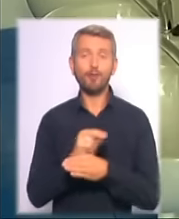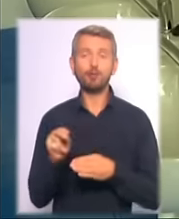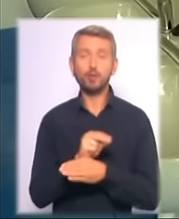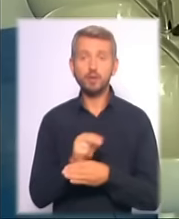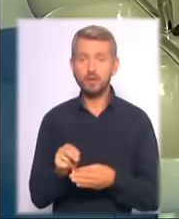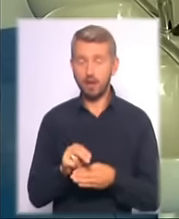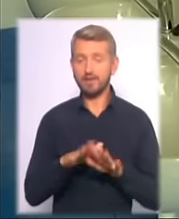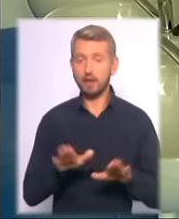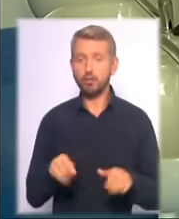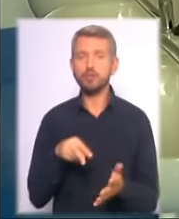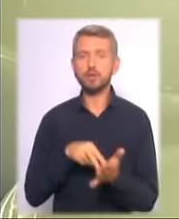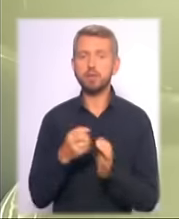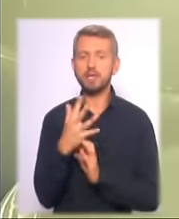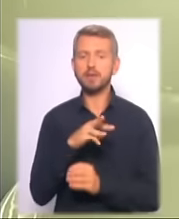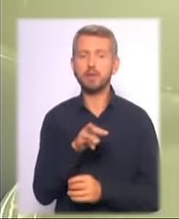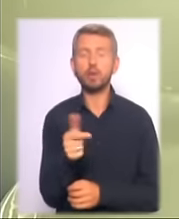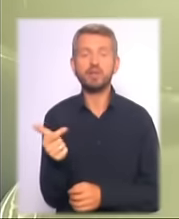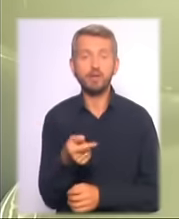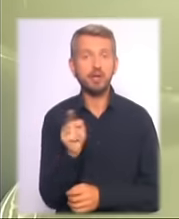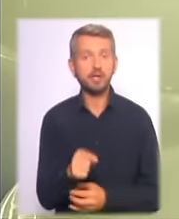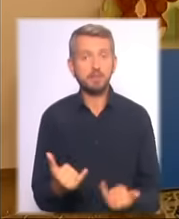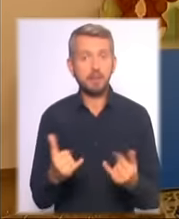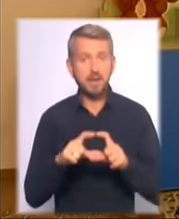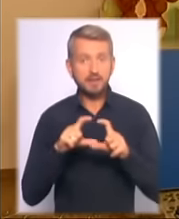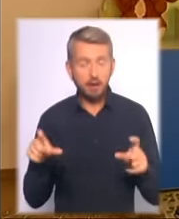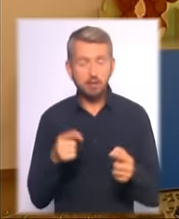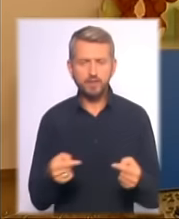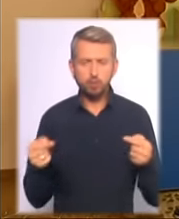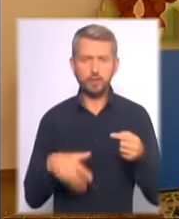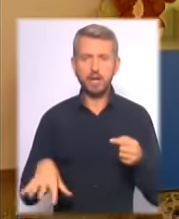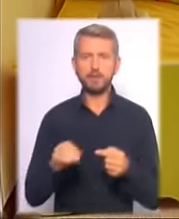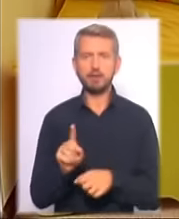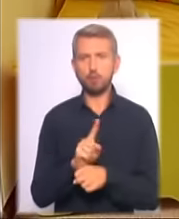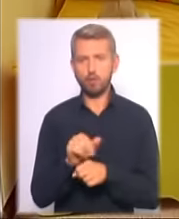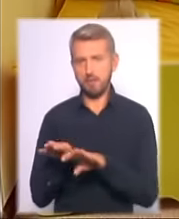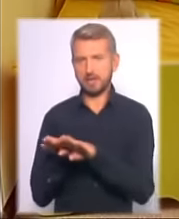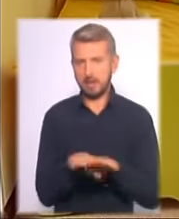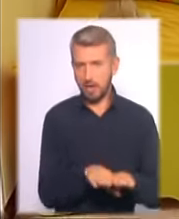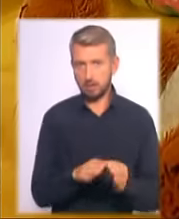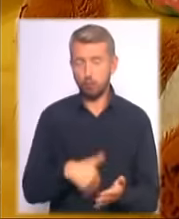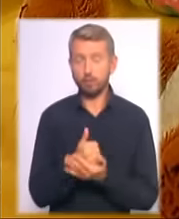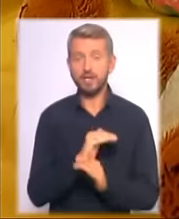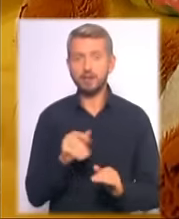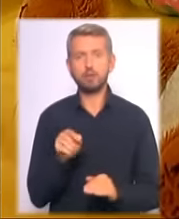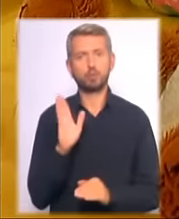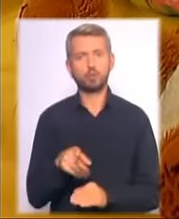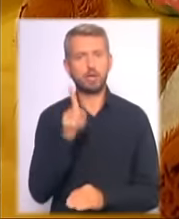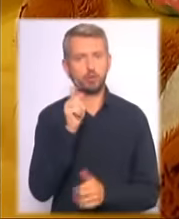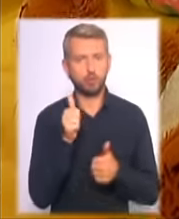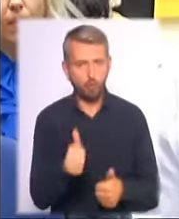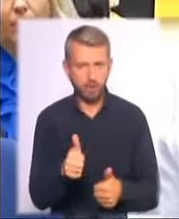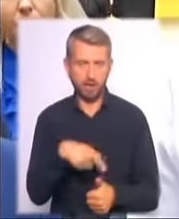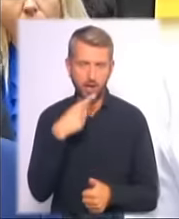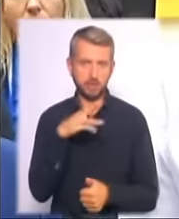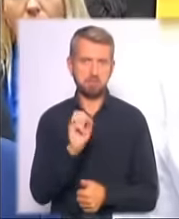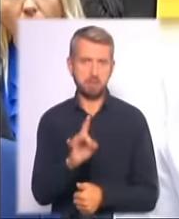обійшлася місту в 15 мільйонів гривень. Утім, відтепер заклад відповідає всім нормам та стандартам. Головне, що дітям тут буде добре, каже мер столиці.